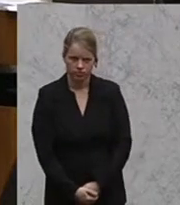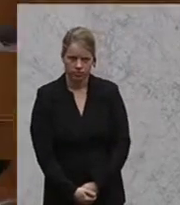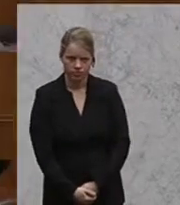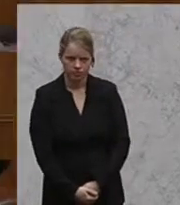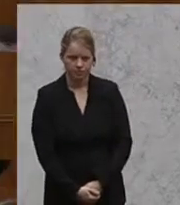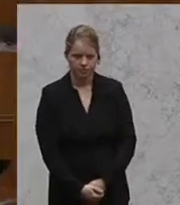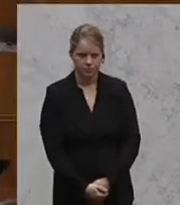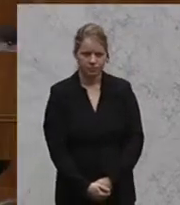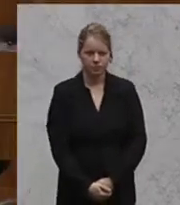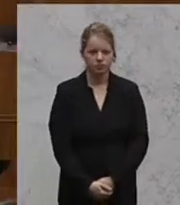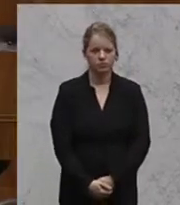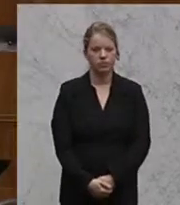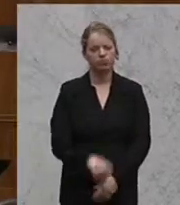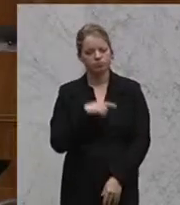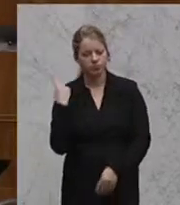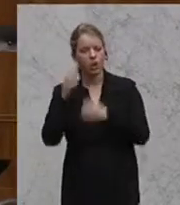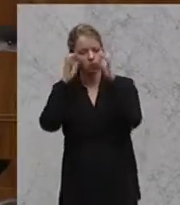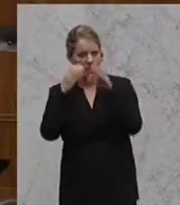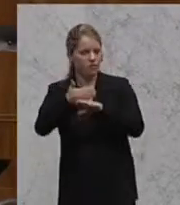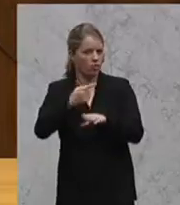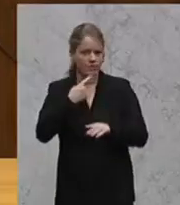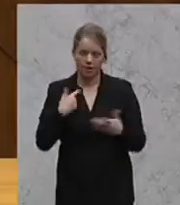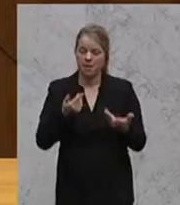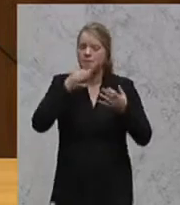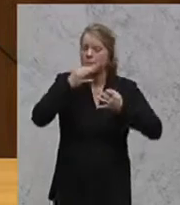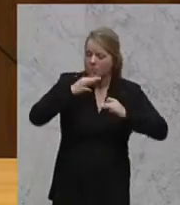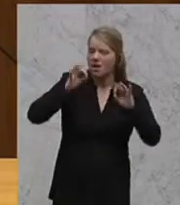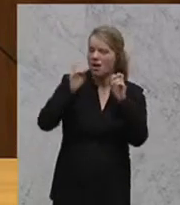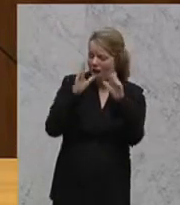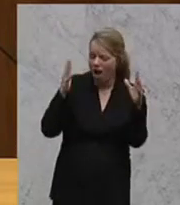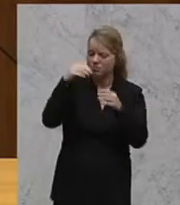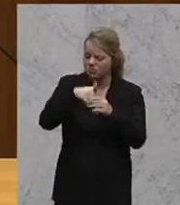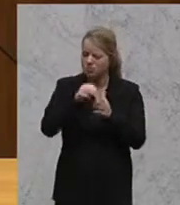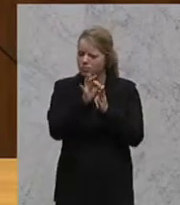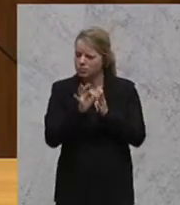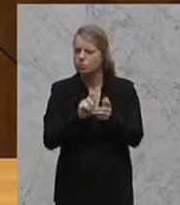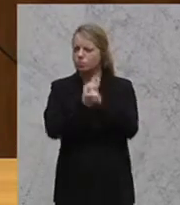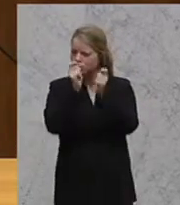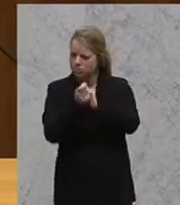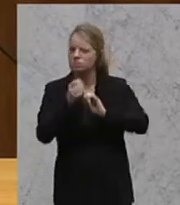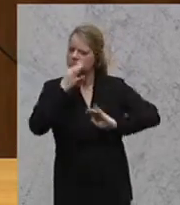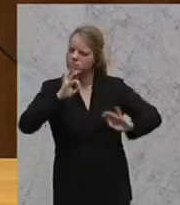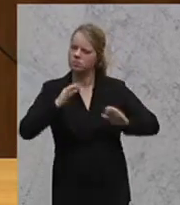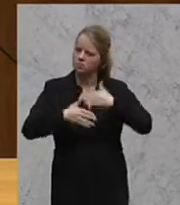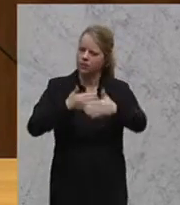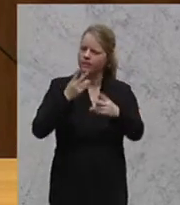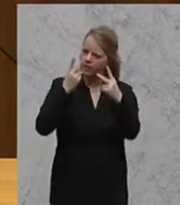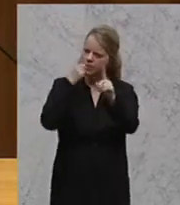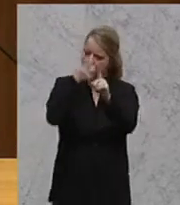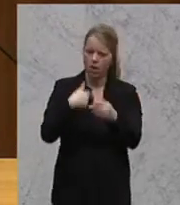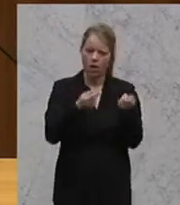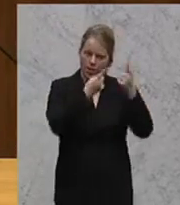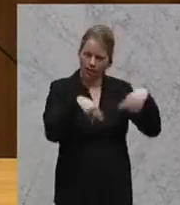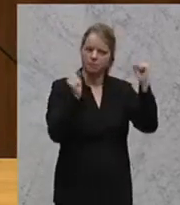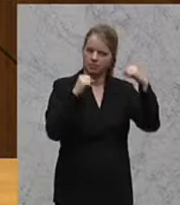Für uns ist ÖVP, und das habe ich schon gesagt, sind permanente Verbesserungen und Optimierungen ein wichtiges Ziel und hier ist auch mit den Ländern totale Übereinkunft, dass